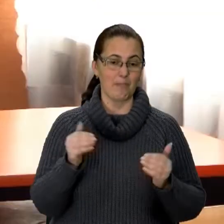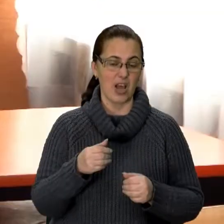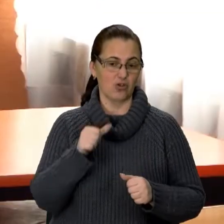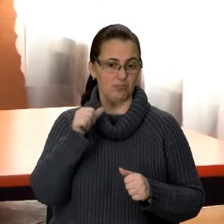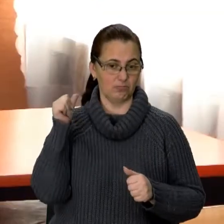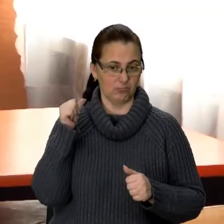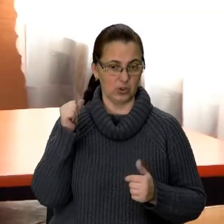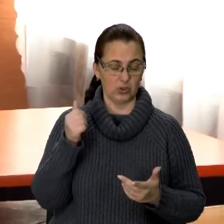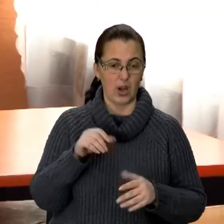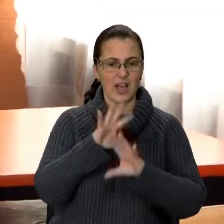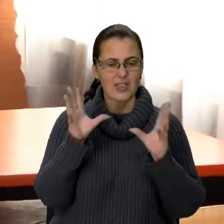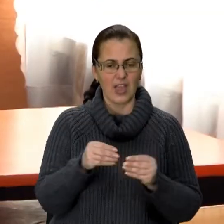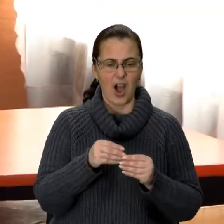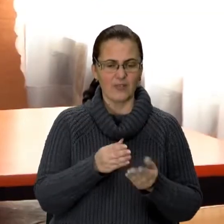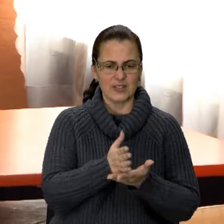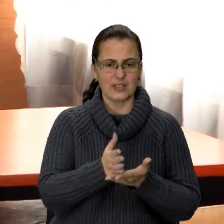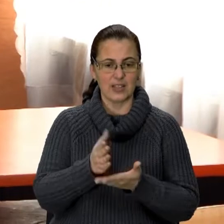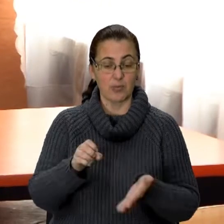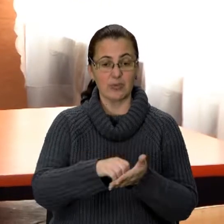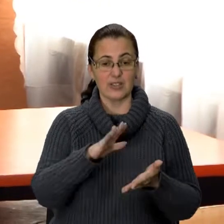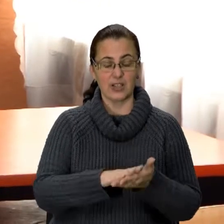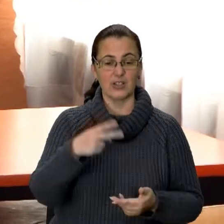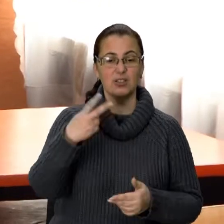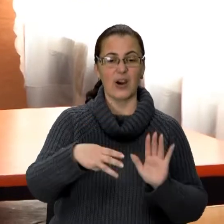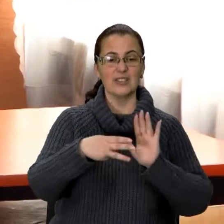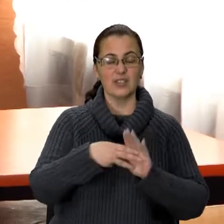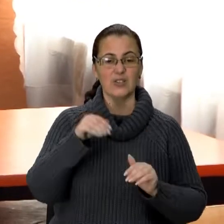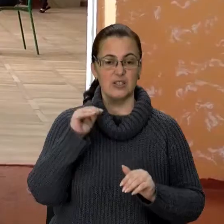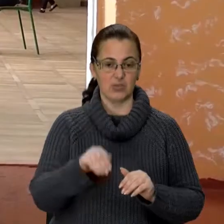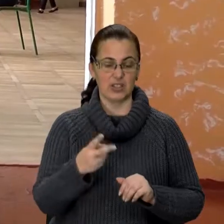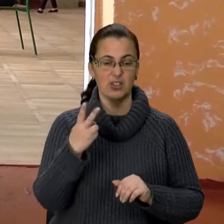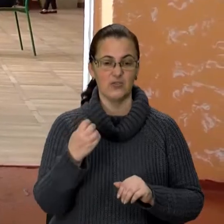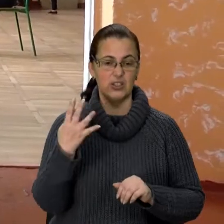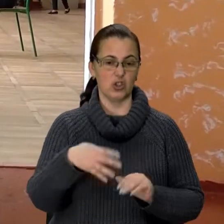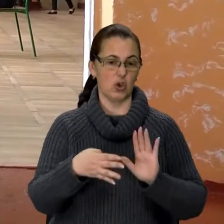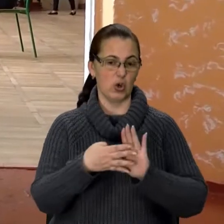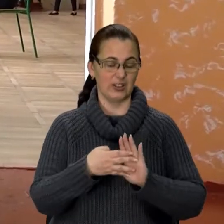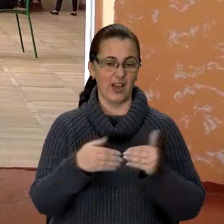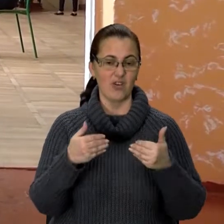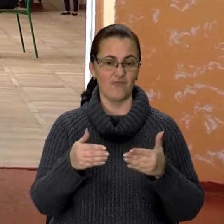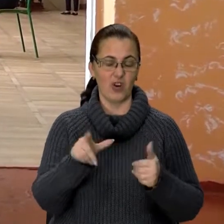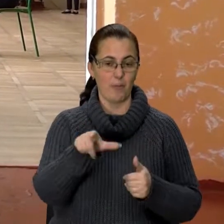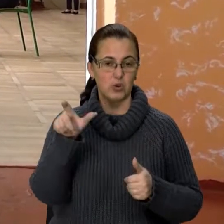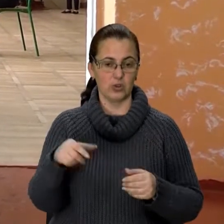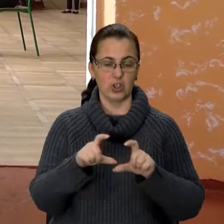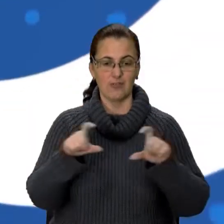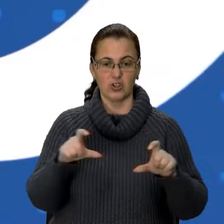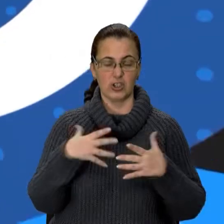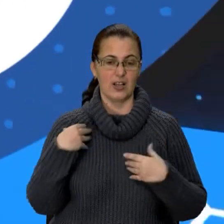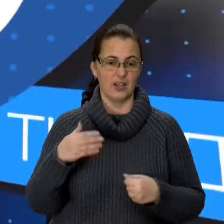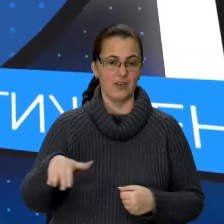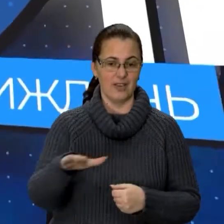усі предмети ЗНО 2021 зареєструвалися 28 249 випускників шкіл Львівщини.